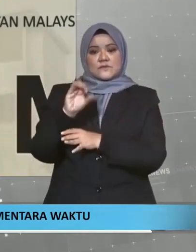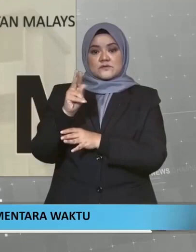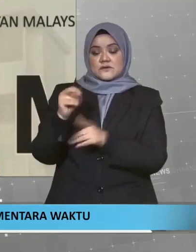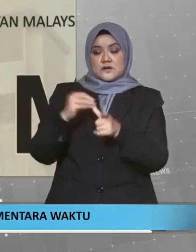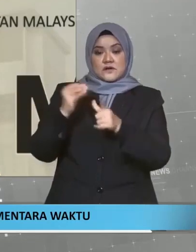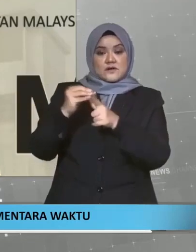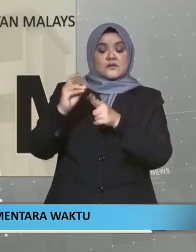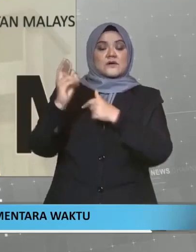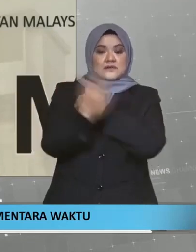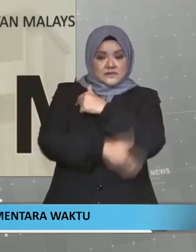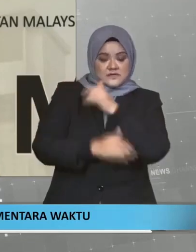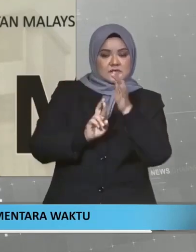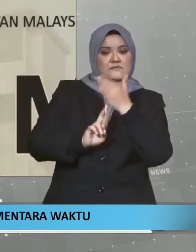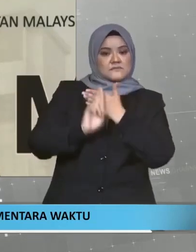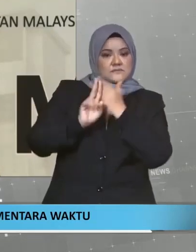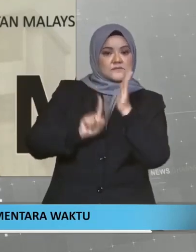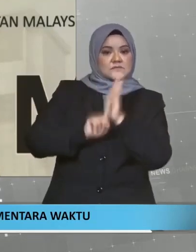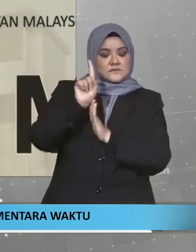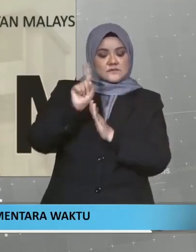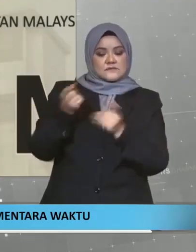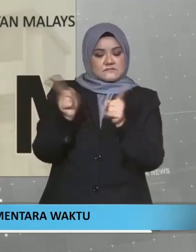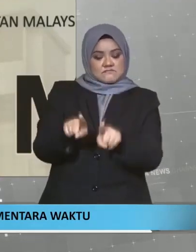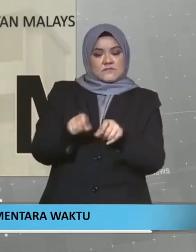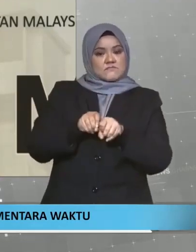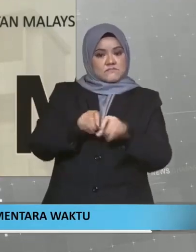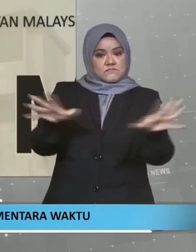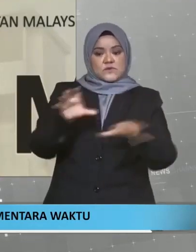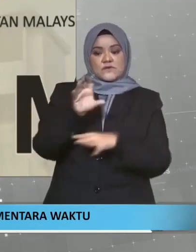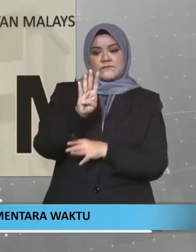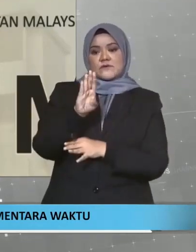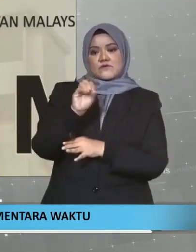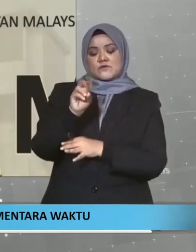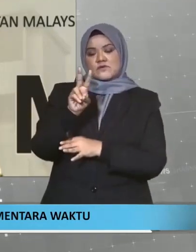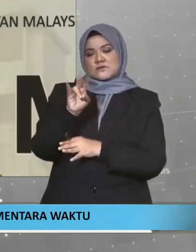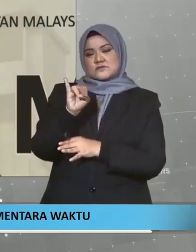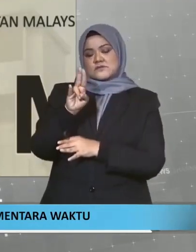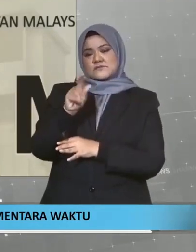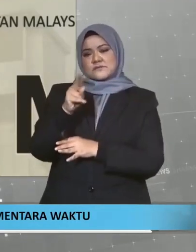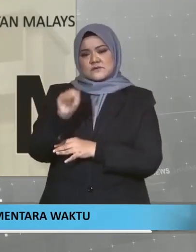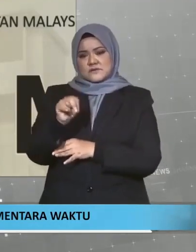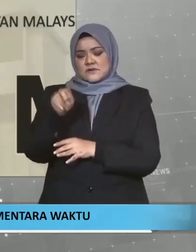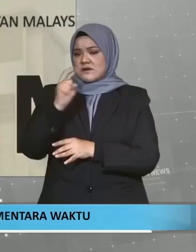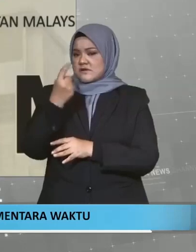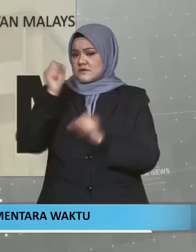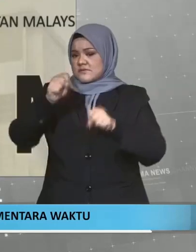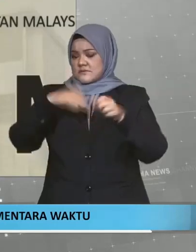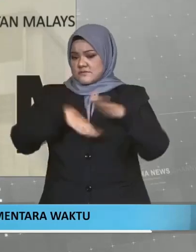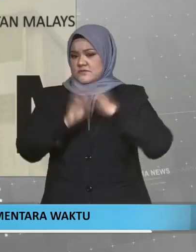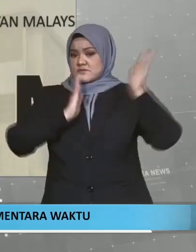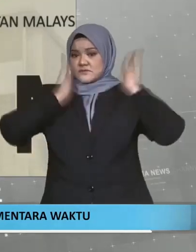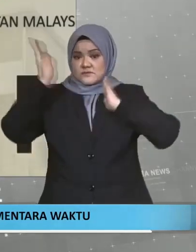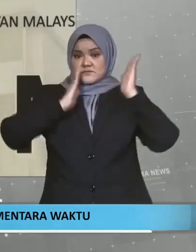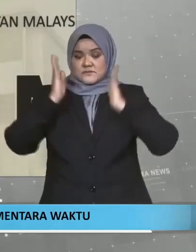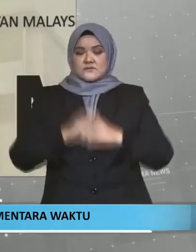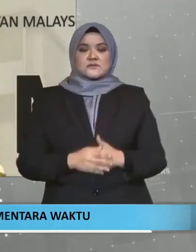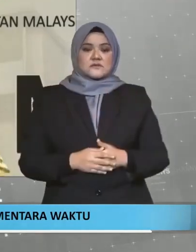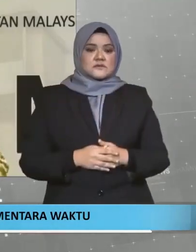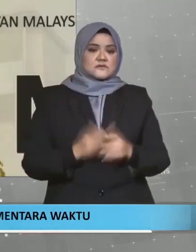atau negara yang berisiko tinggi berlaku penularan BOC Omicron yang disenaraikan hanya dibenarkan masuk ke Malaysia